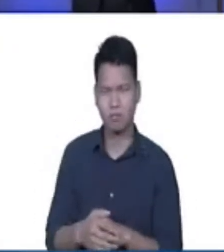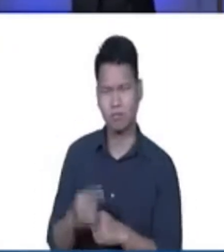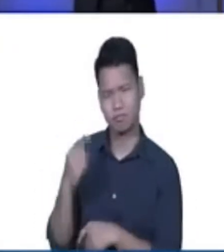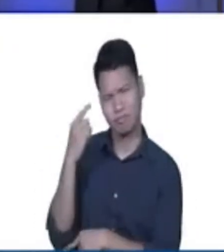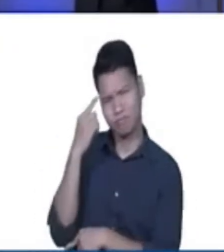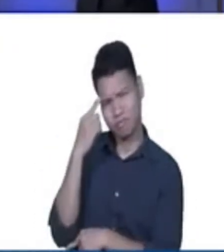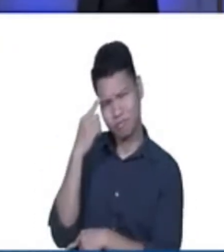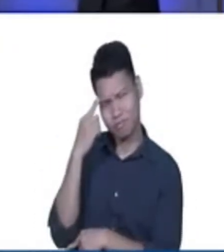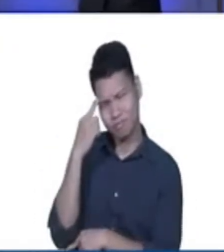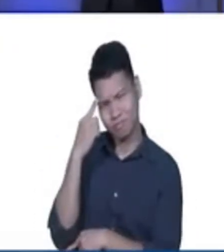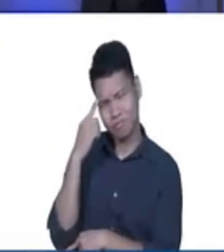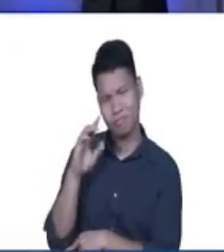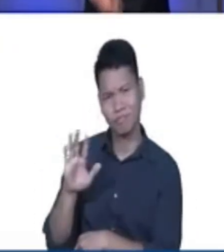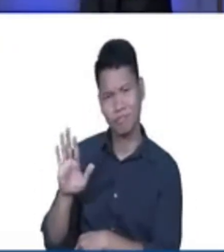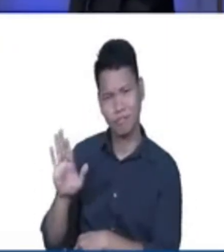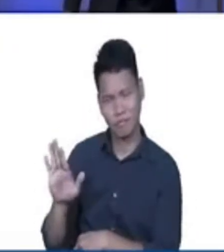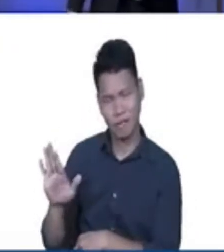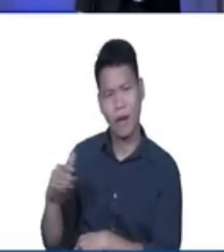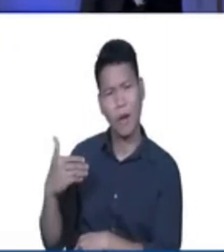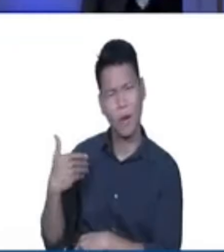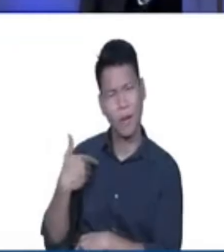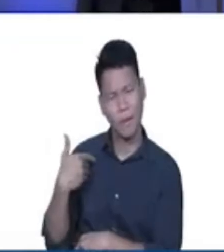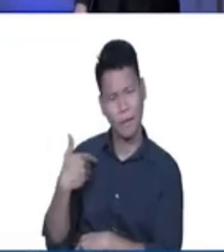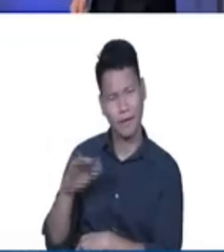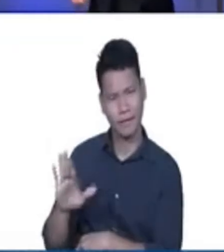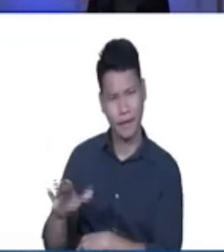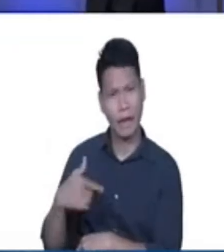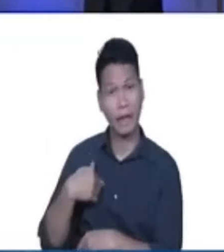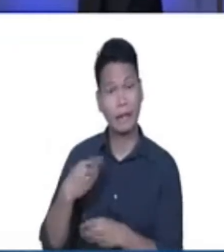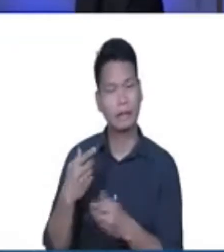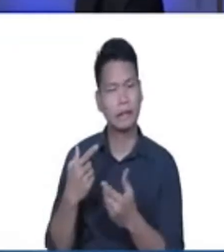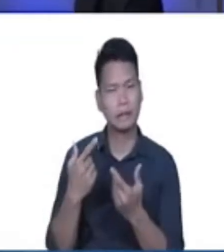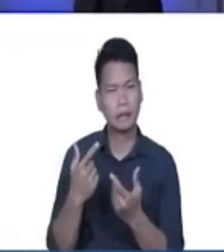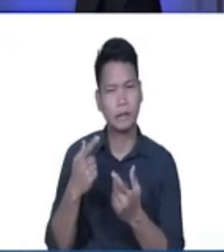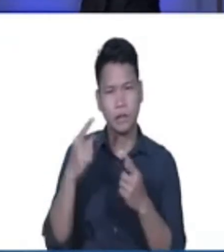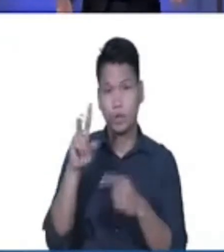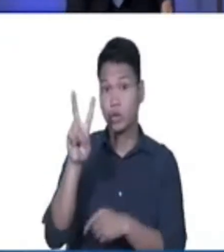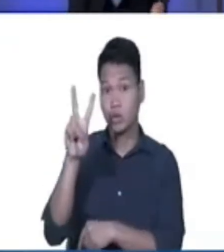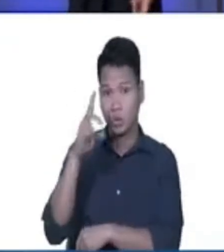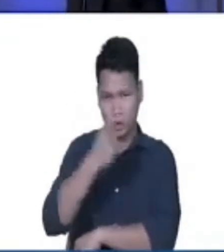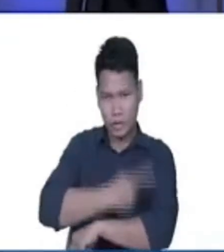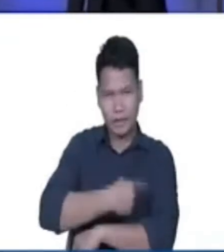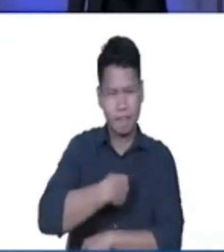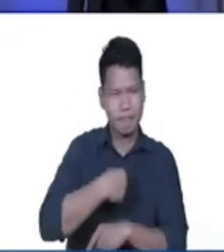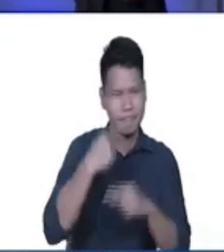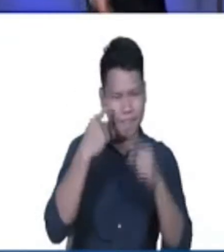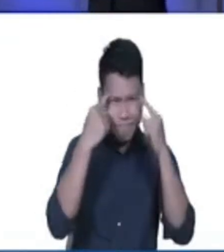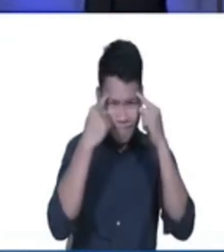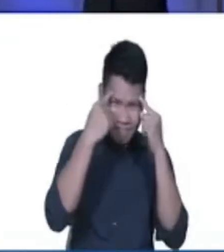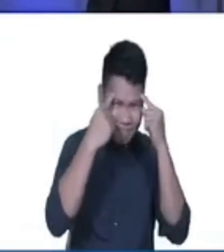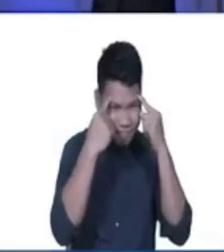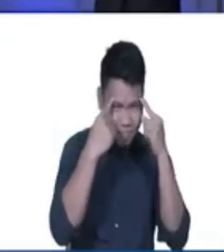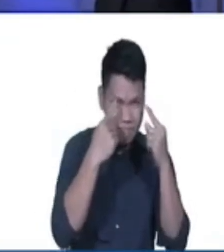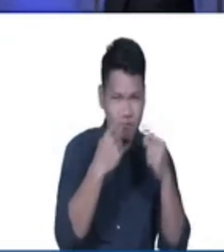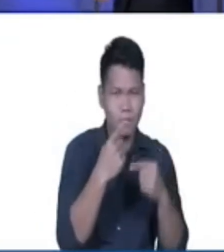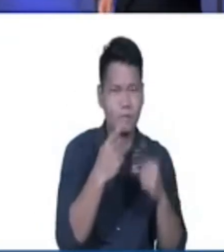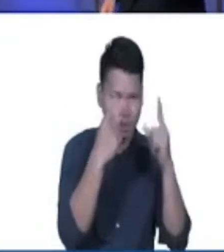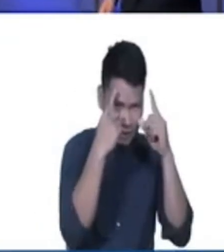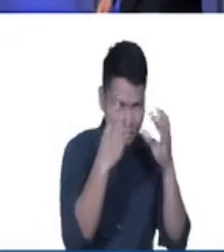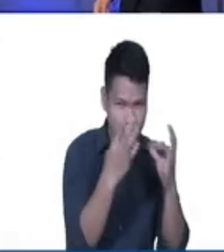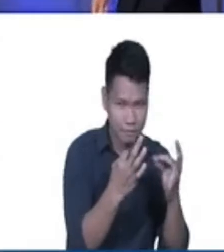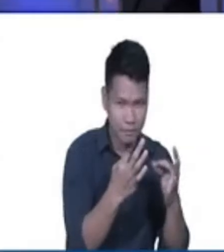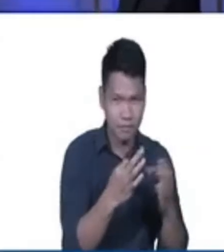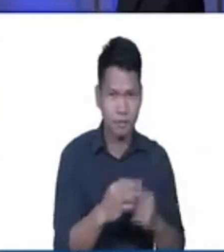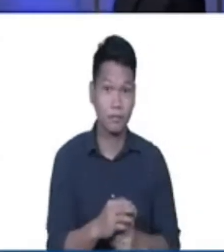Pwede po ako ninyo bigyan ng dalawang araw pag-isipan ko po kung ano ang gusto kong sapatos. Sabi po ng sapatero, okay.